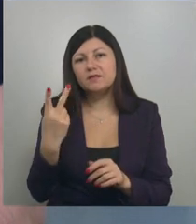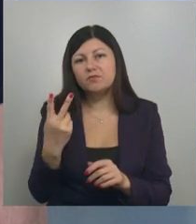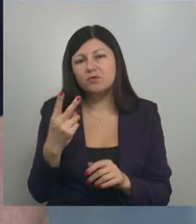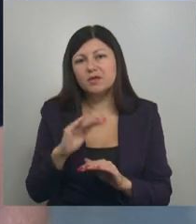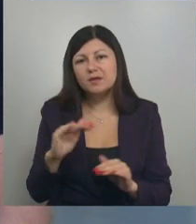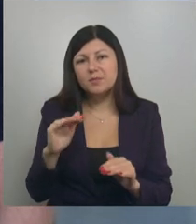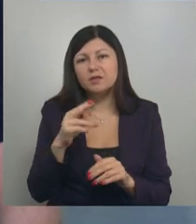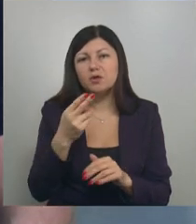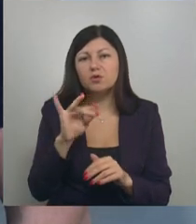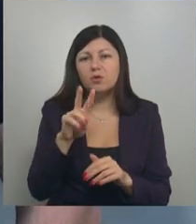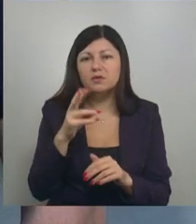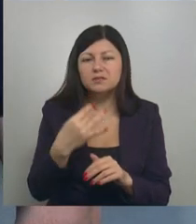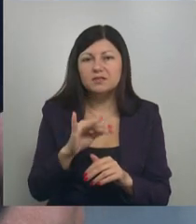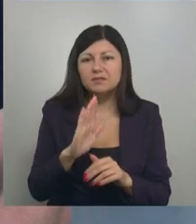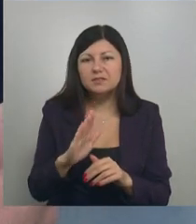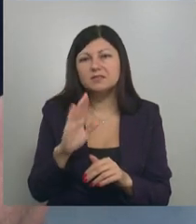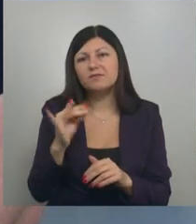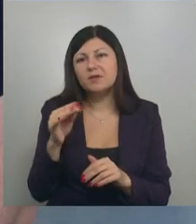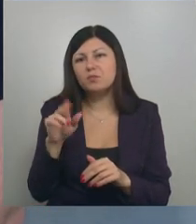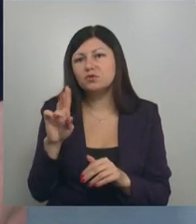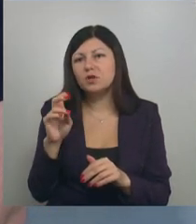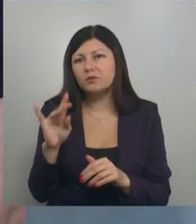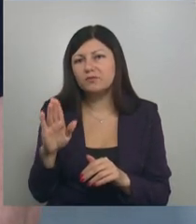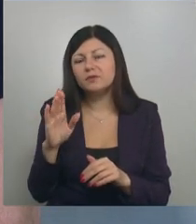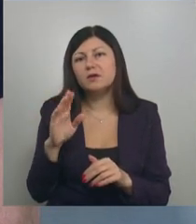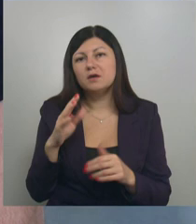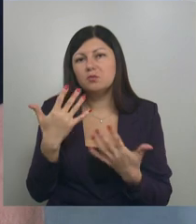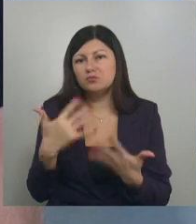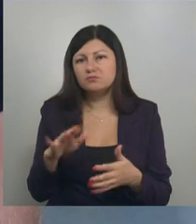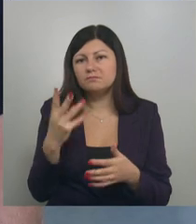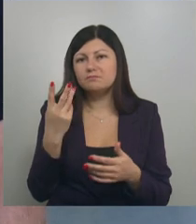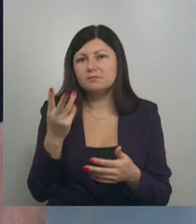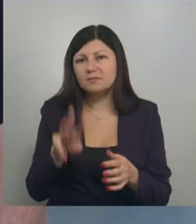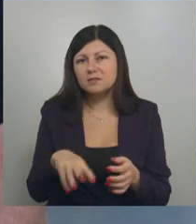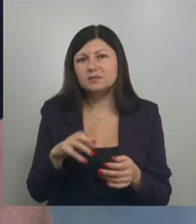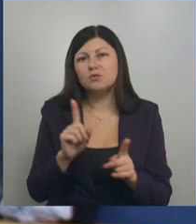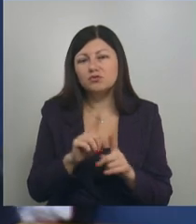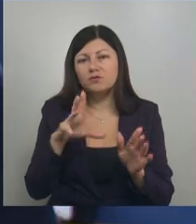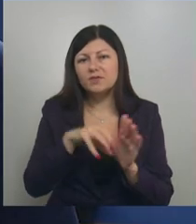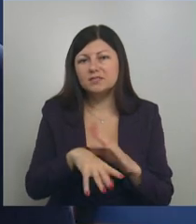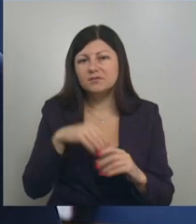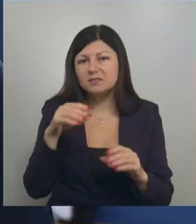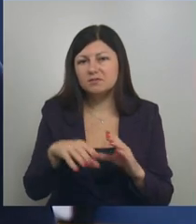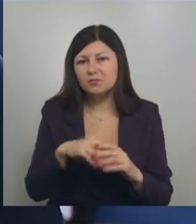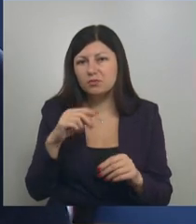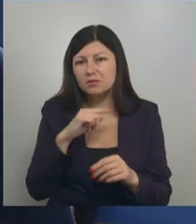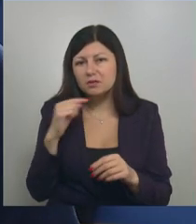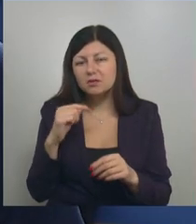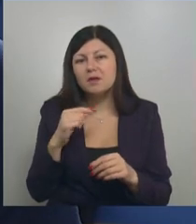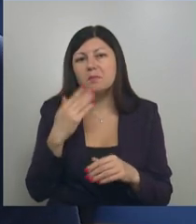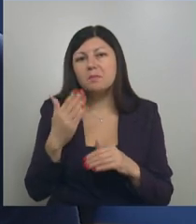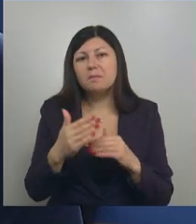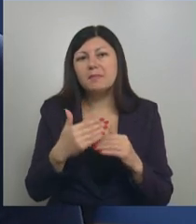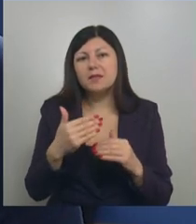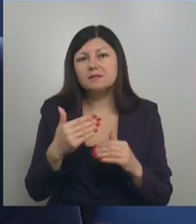Владислав и Пушкарев Георгий – заняли третье место. Также вошли в основной состав юношеской сборной России. Перед соревнованиями, конечно